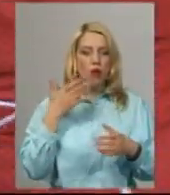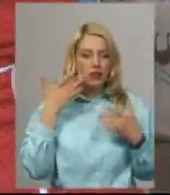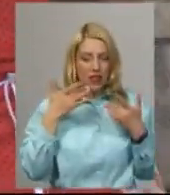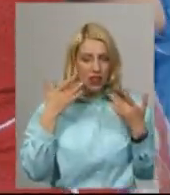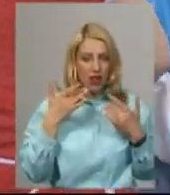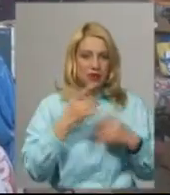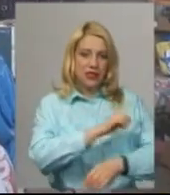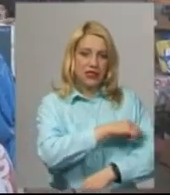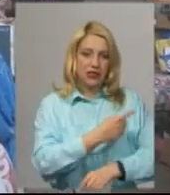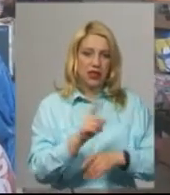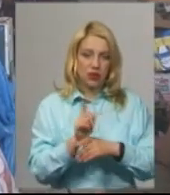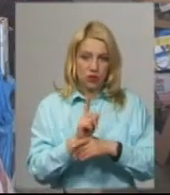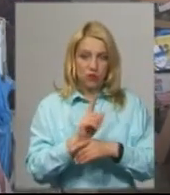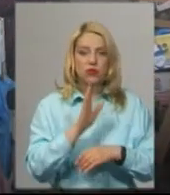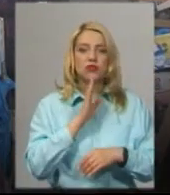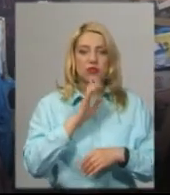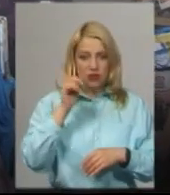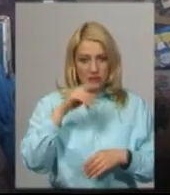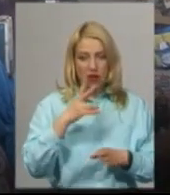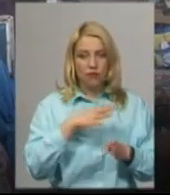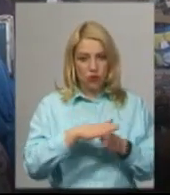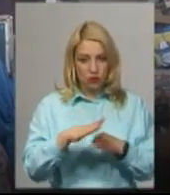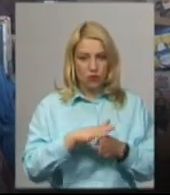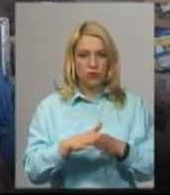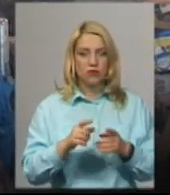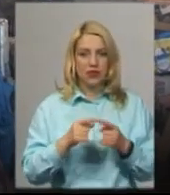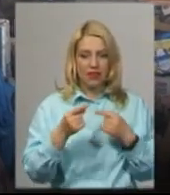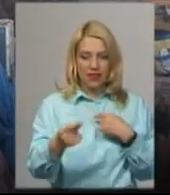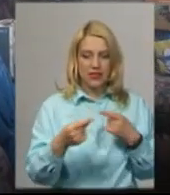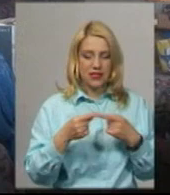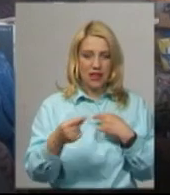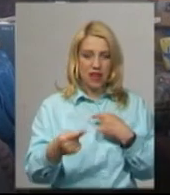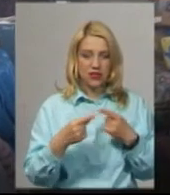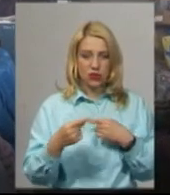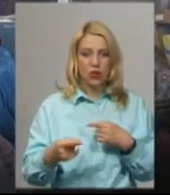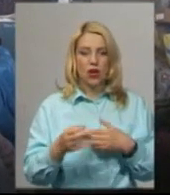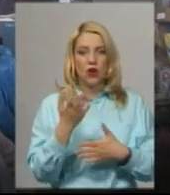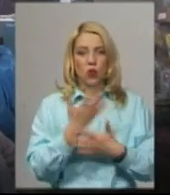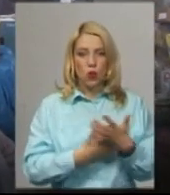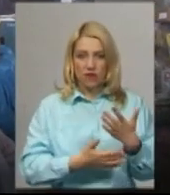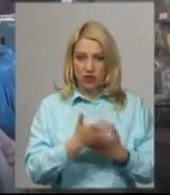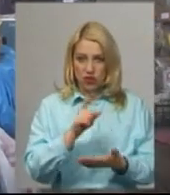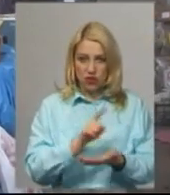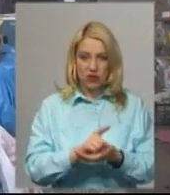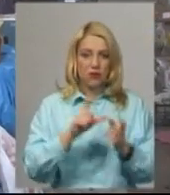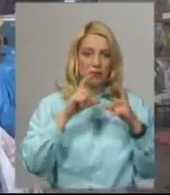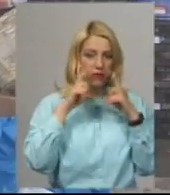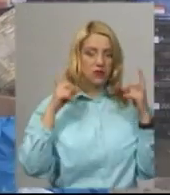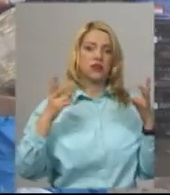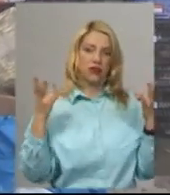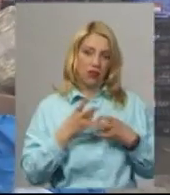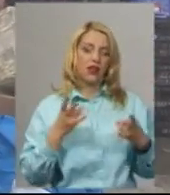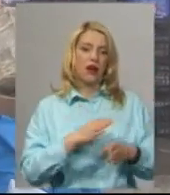продавчиня знає. Дотримуємося все одно дистанції. І в рукавичках, і в масках. Треба дотримуватись.